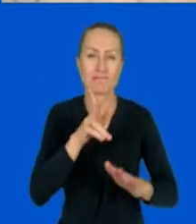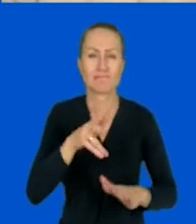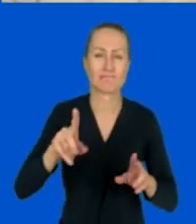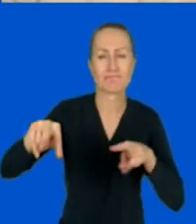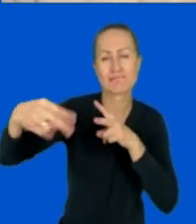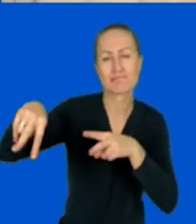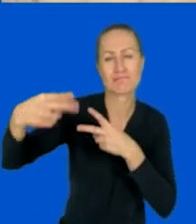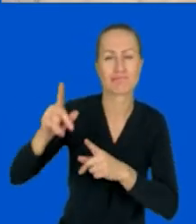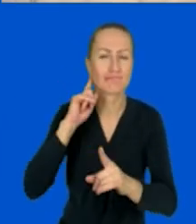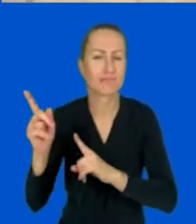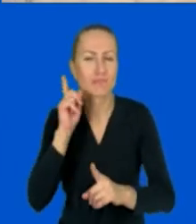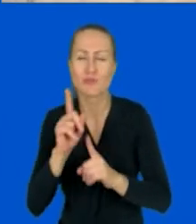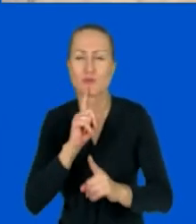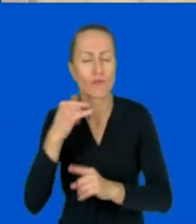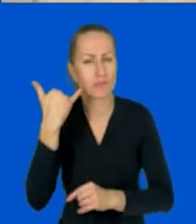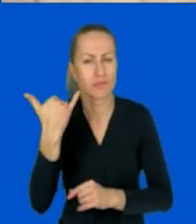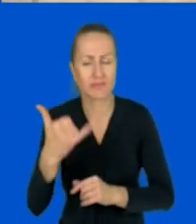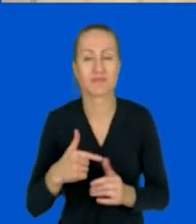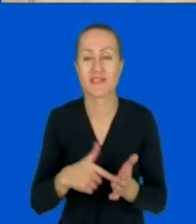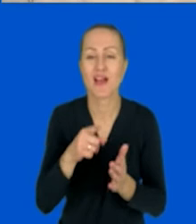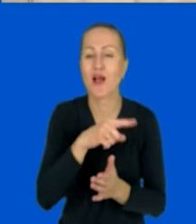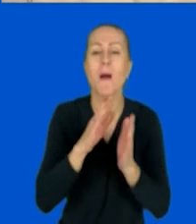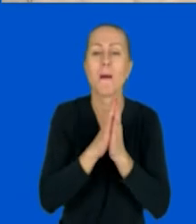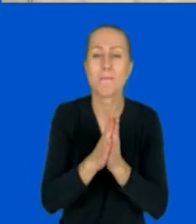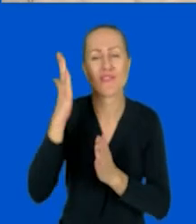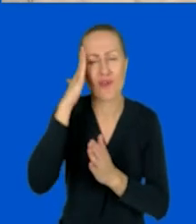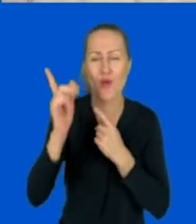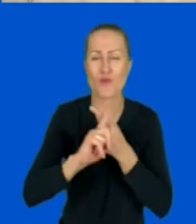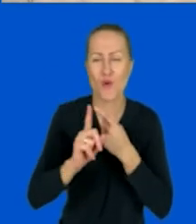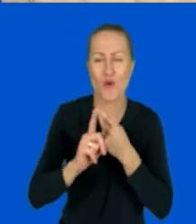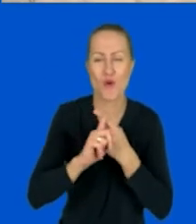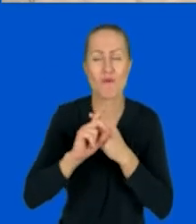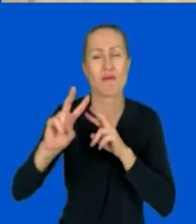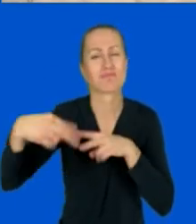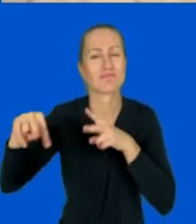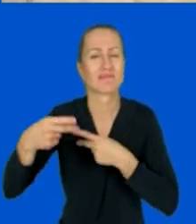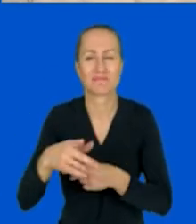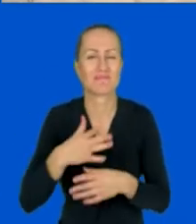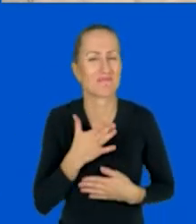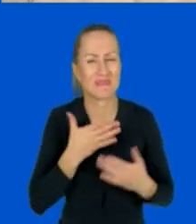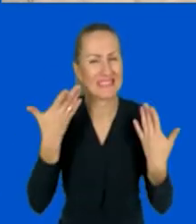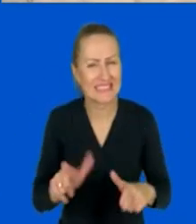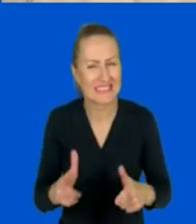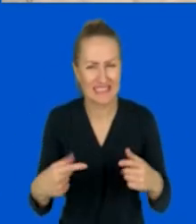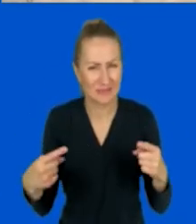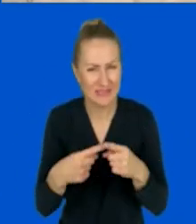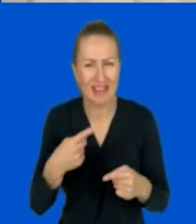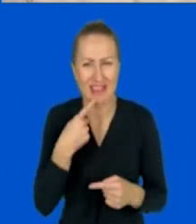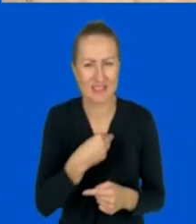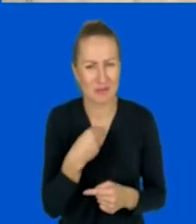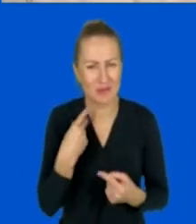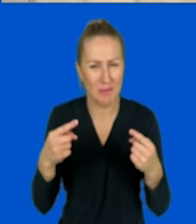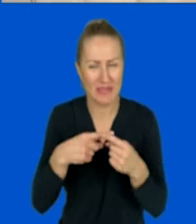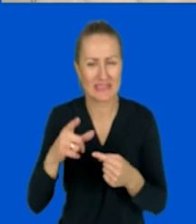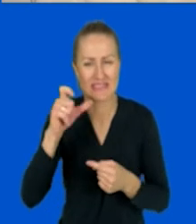taką propozycję, żeby używać tego słowa. Ja wiem, że to nieładnie, bo nie po polsku, ale w moim języku codziennym